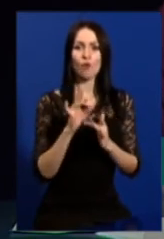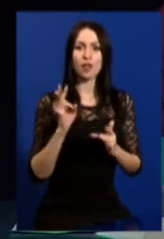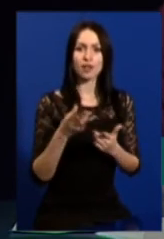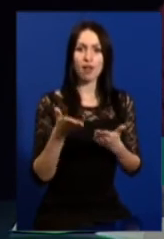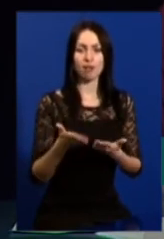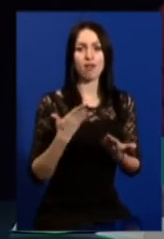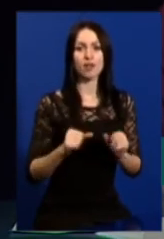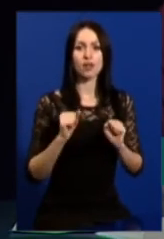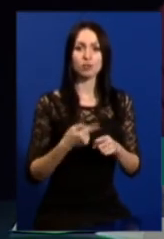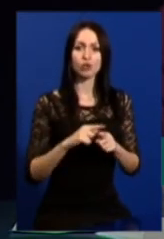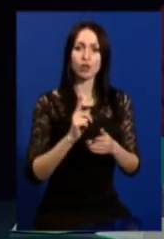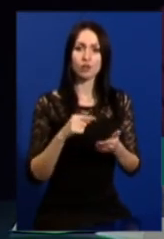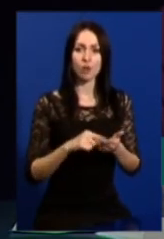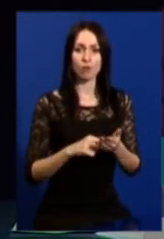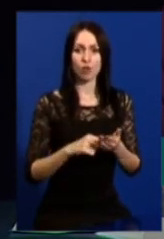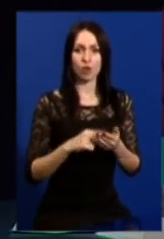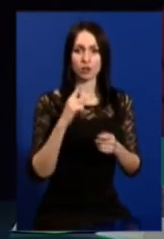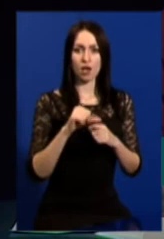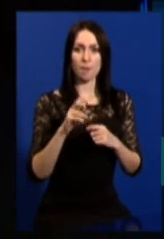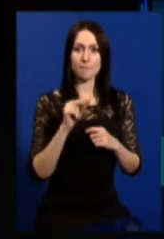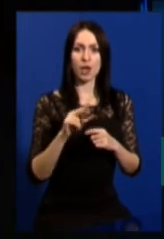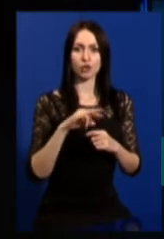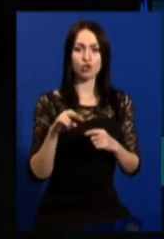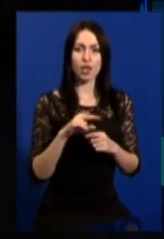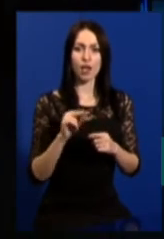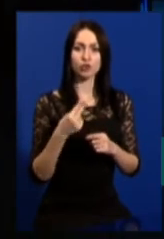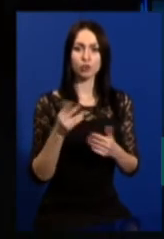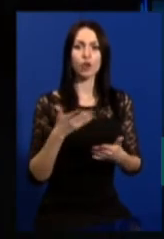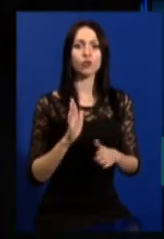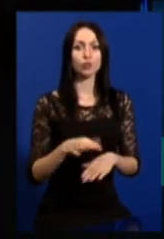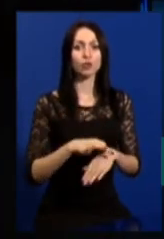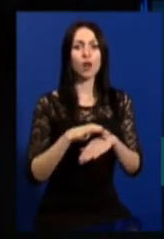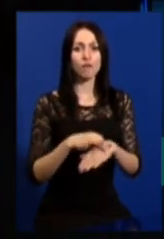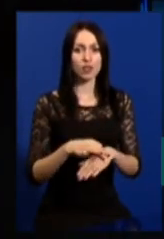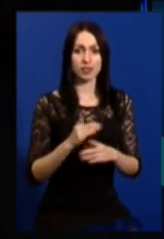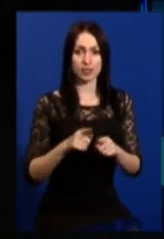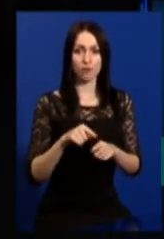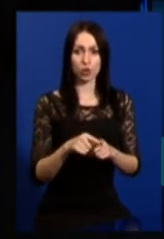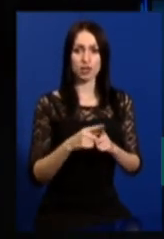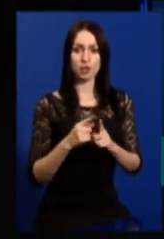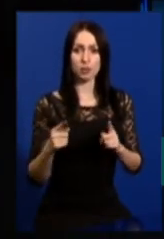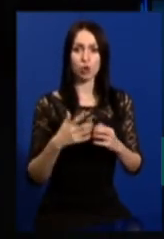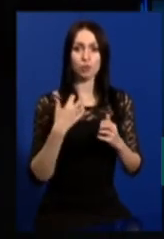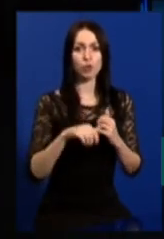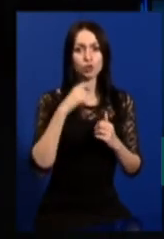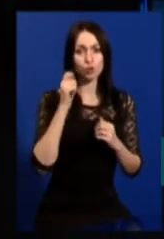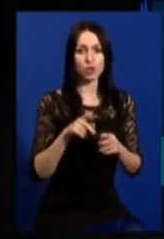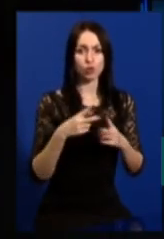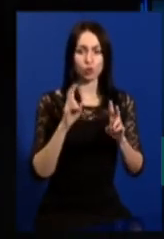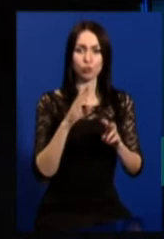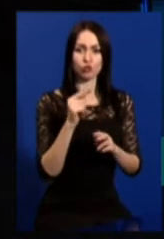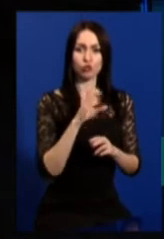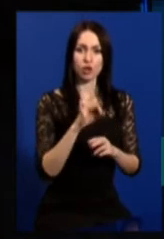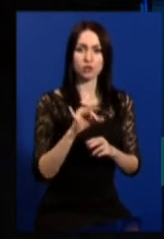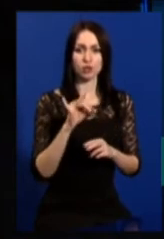Можливо, це питання одного з футбольних матчів в Ліги Чемпіонів, який буде проводитися у цей період між українським клубом Шахтар